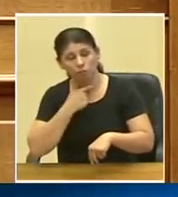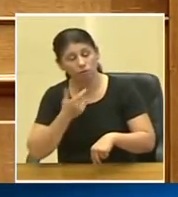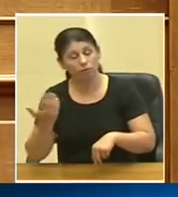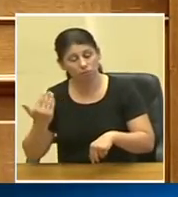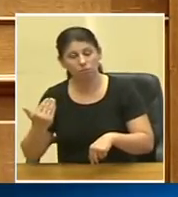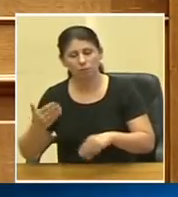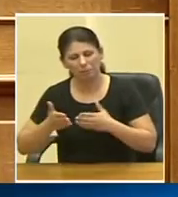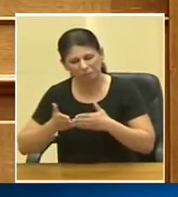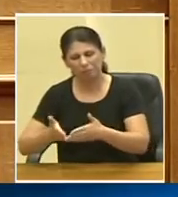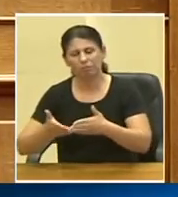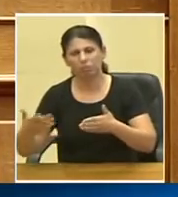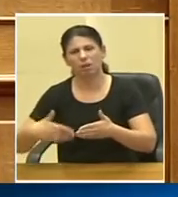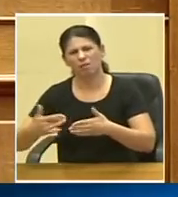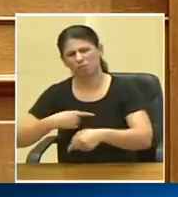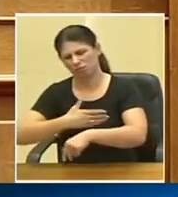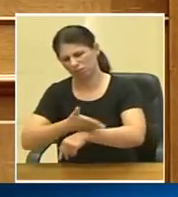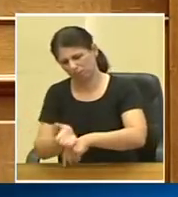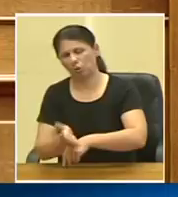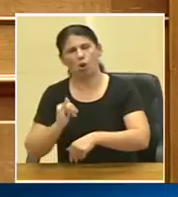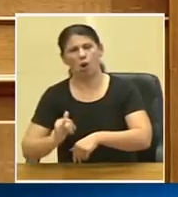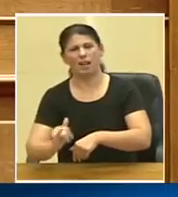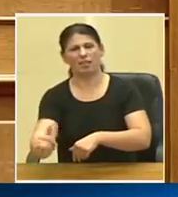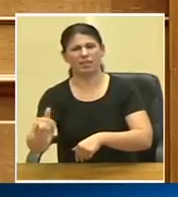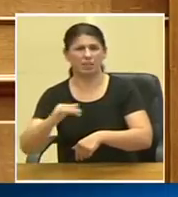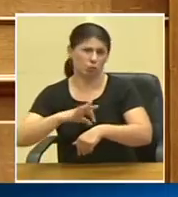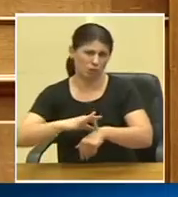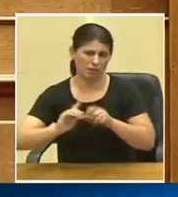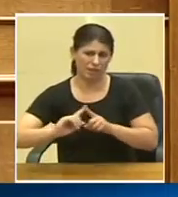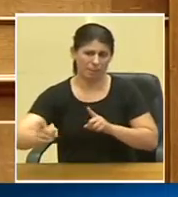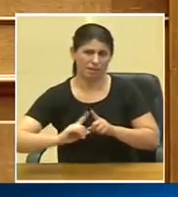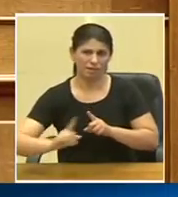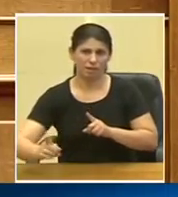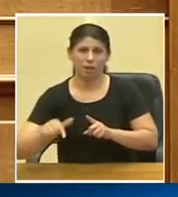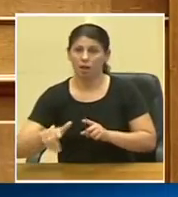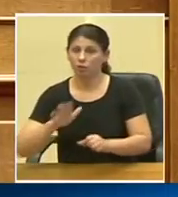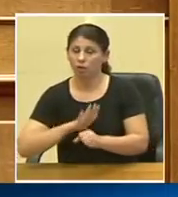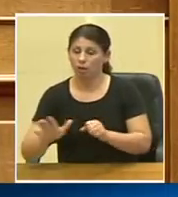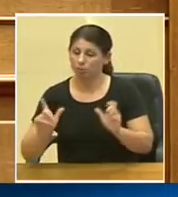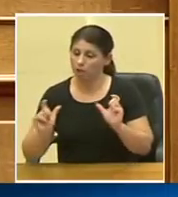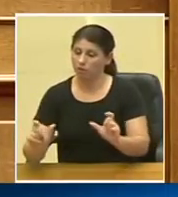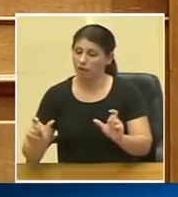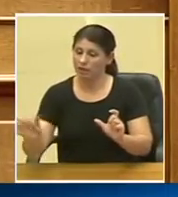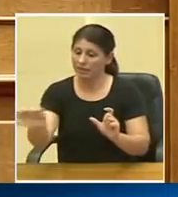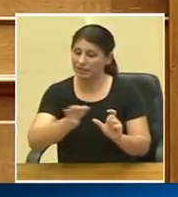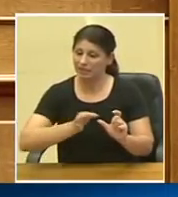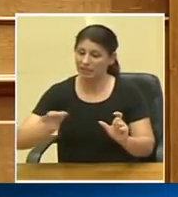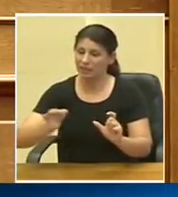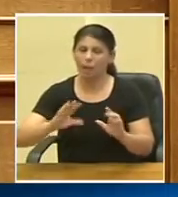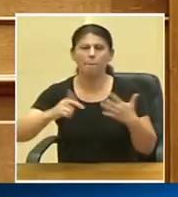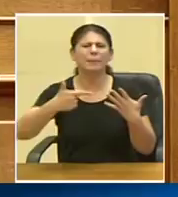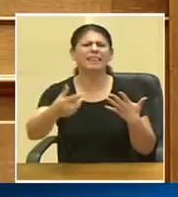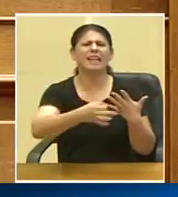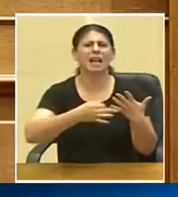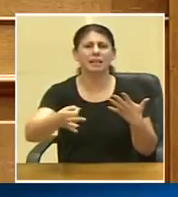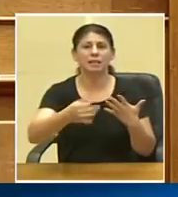απλωτά και την οδική διαδρομή κτλ, που καλύπτει και δίνει ασφάλεια πλέον και στα νησιά του Ιωνίου Πεελάγους, αλλά και